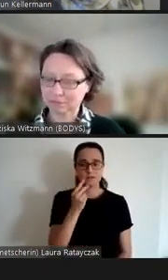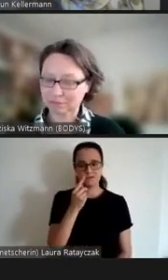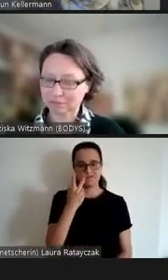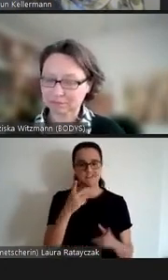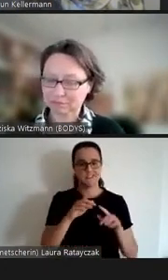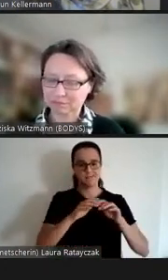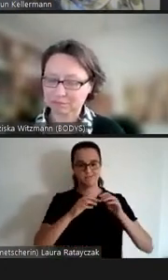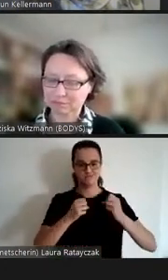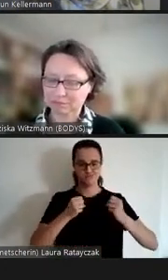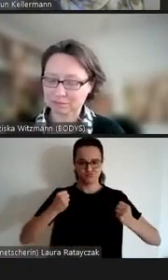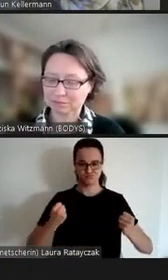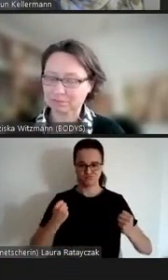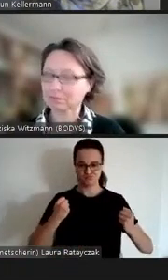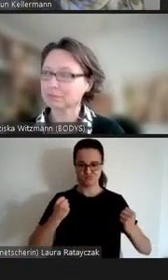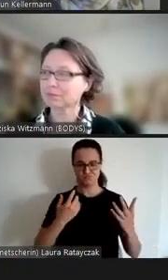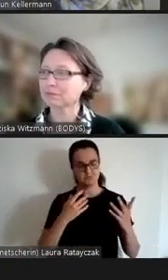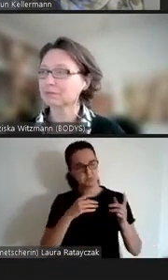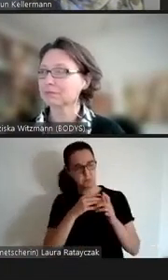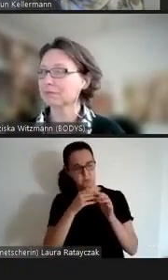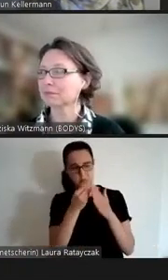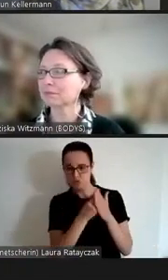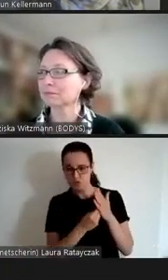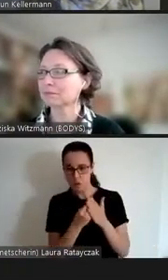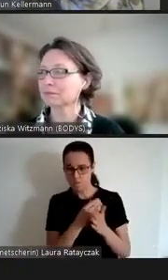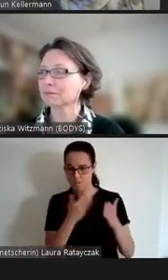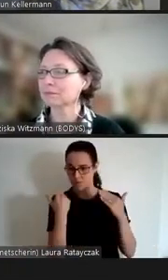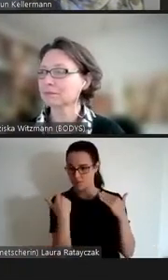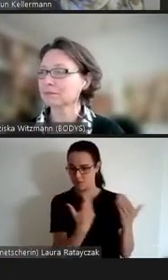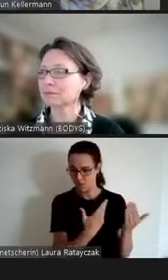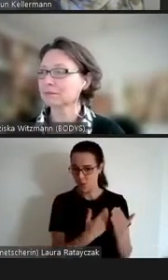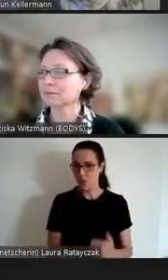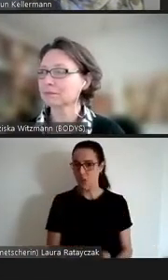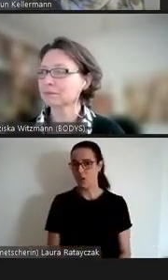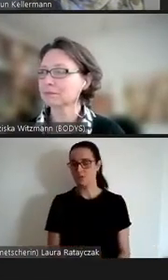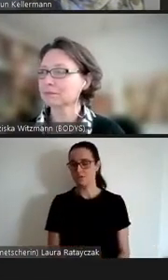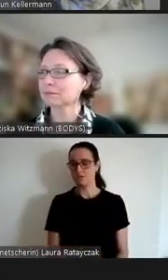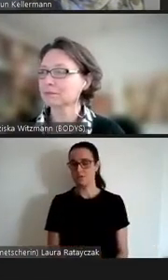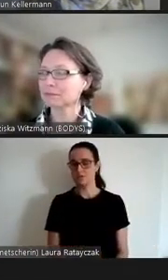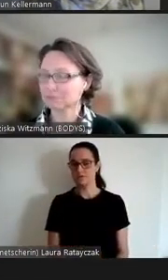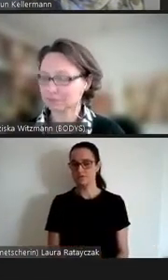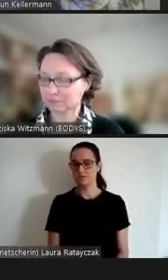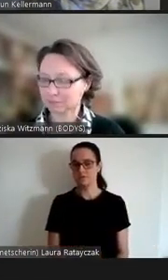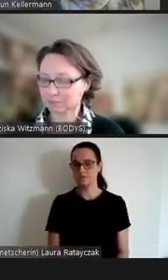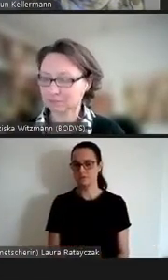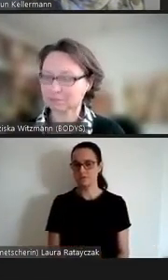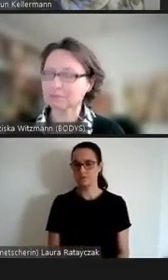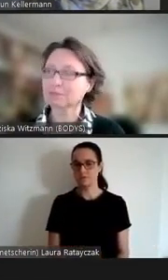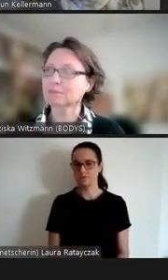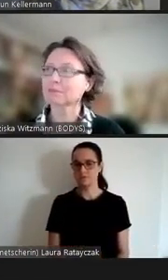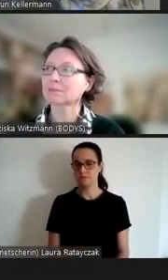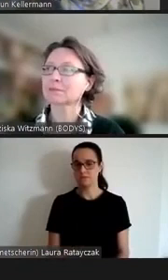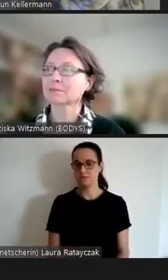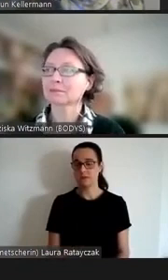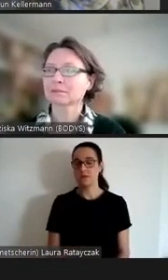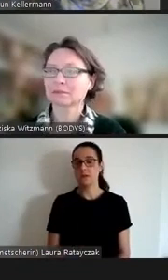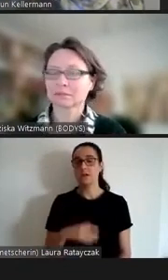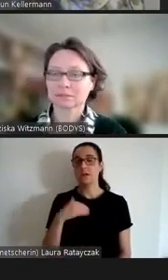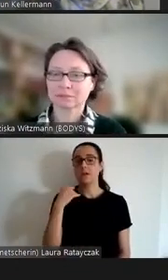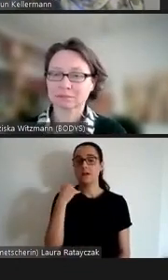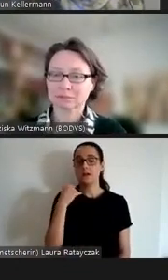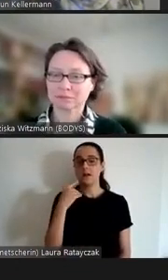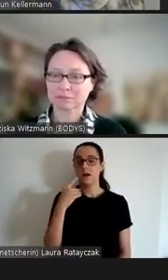beschrieben sie weist am Ende Friedemann zurück